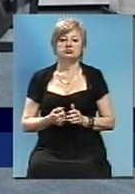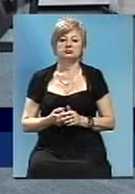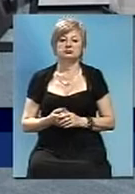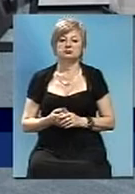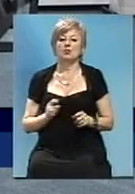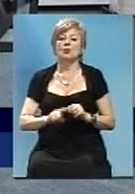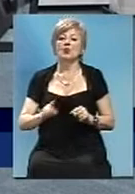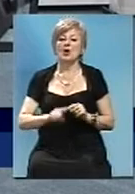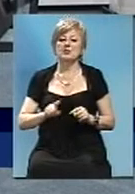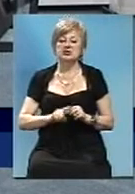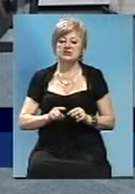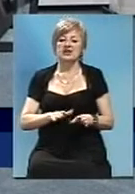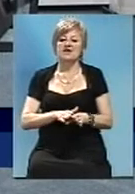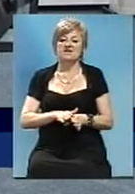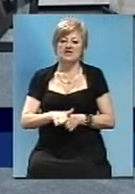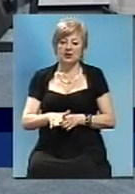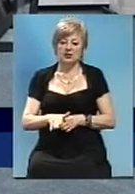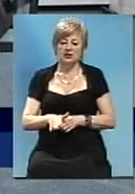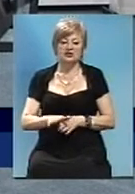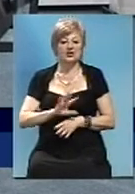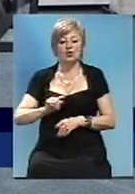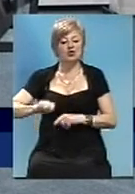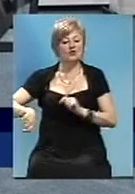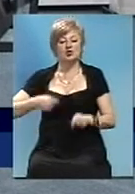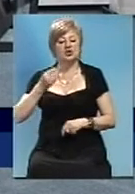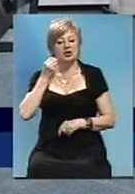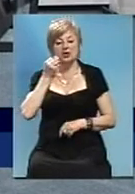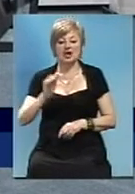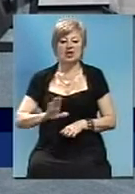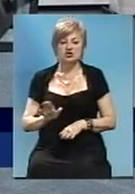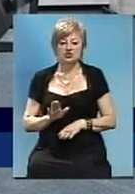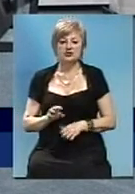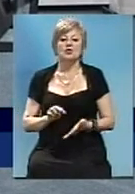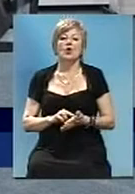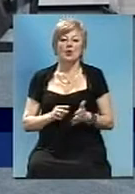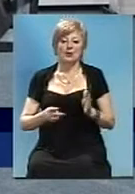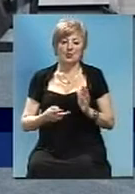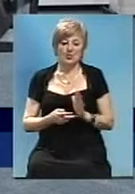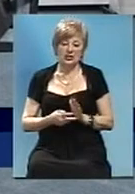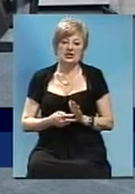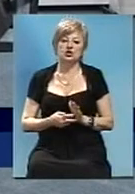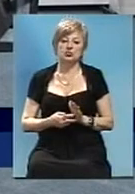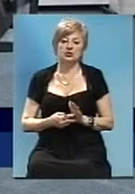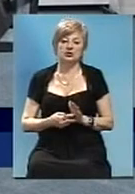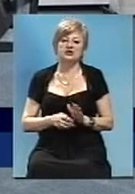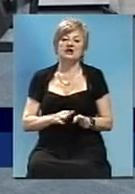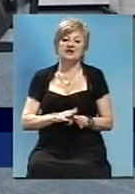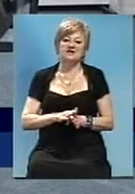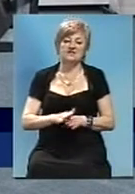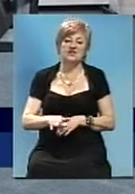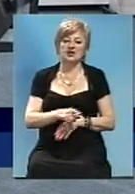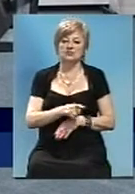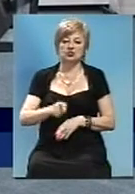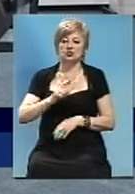побыстрі і скоріше виповнити, але не в ущерб качіству. Планируємо виповнити течіні